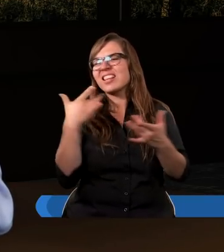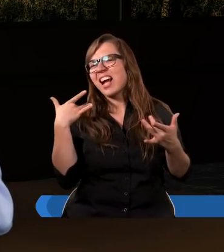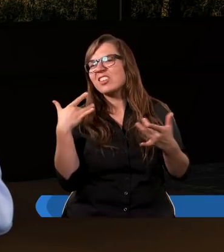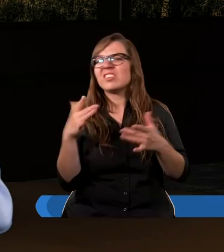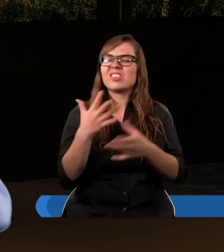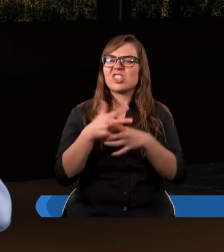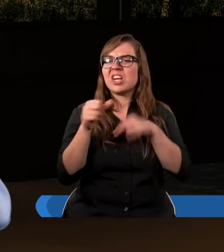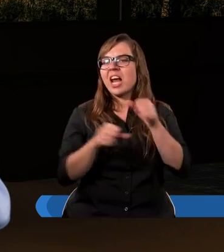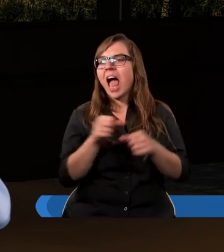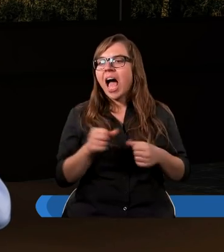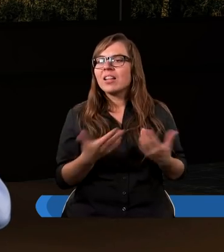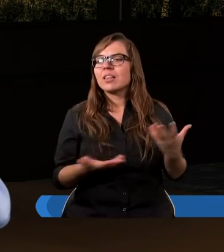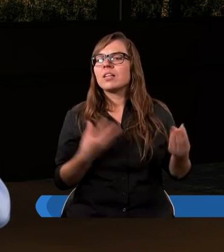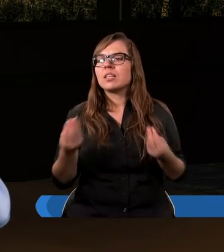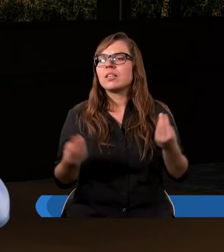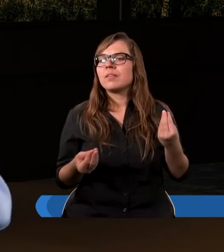30 lat,